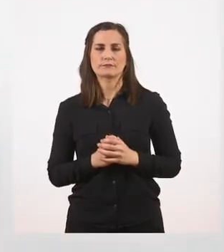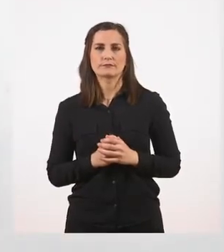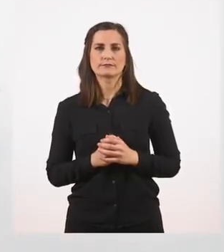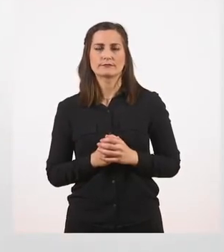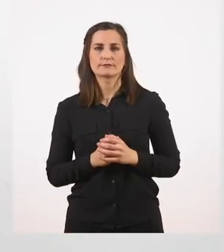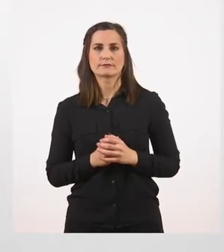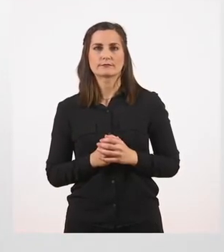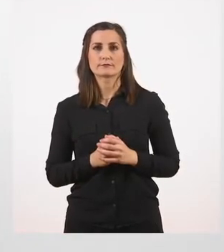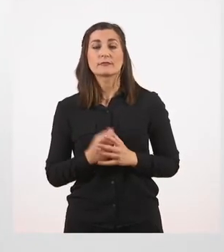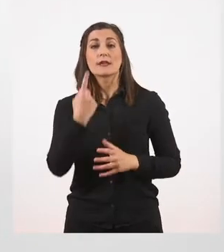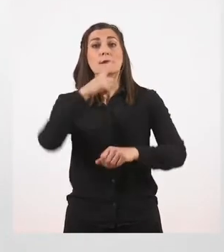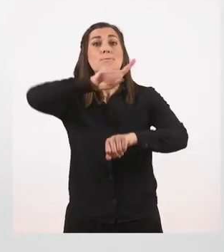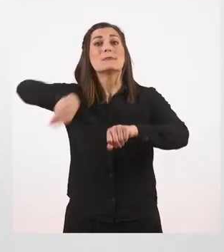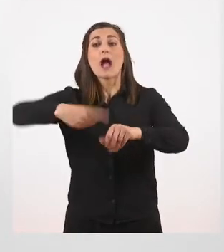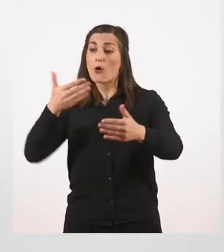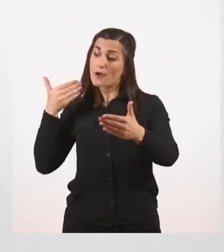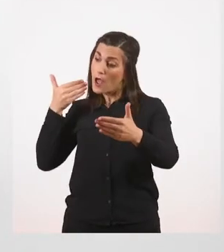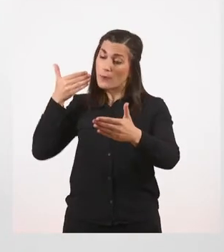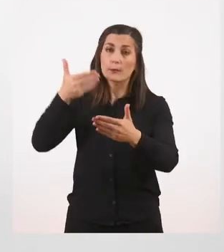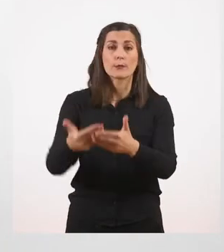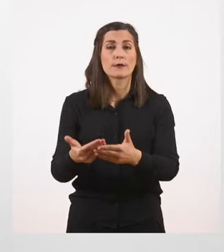Εδώ και μία ώρα περίπου.